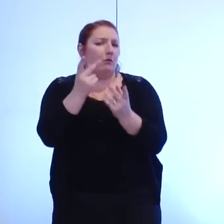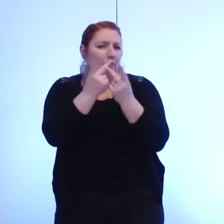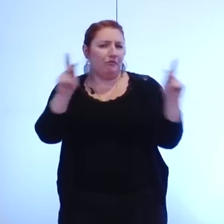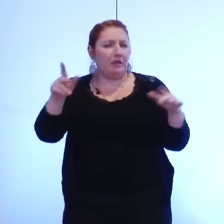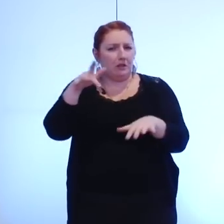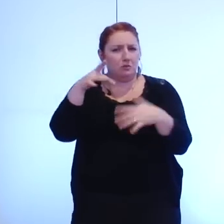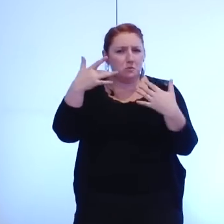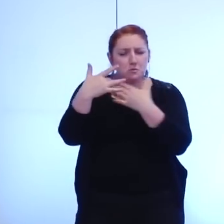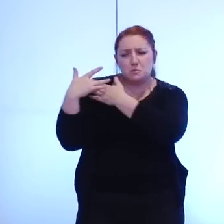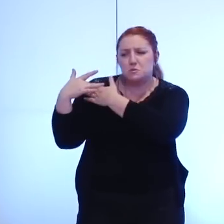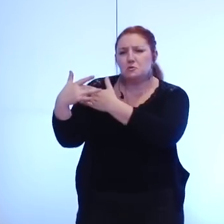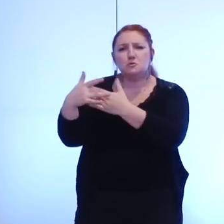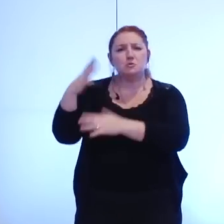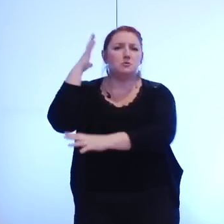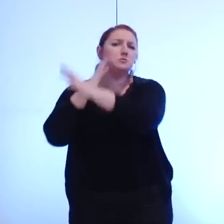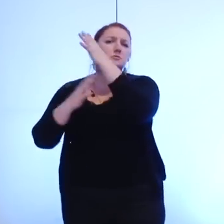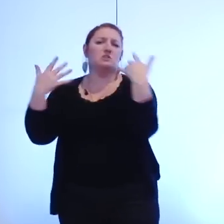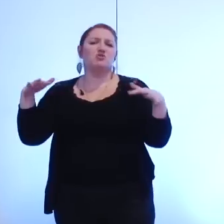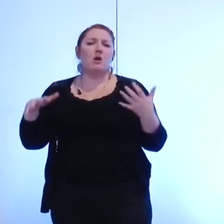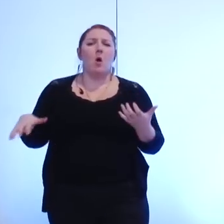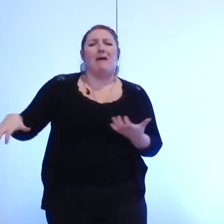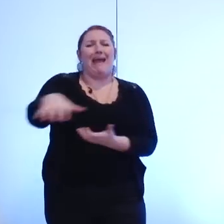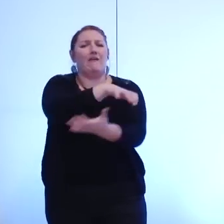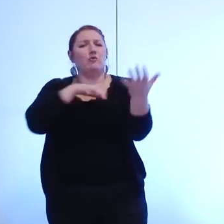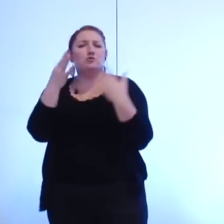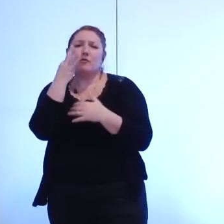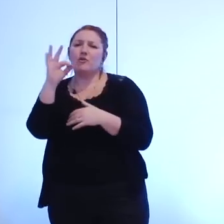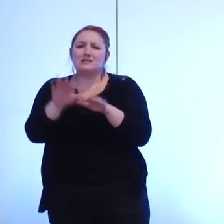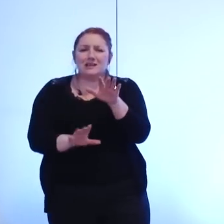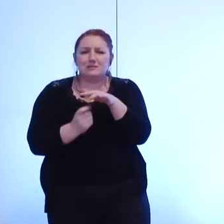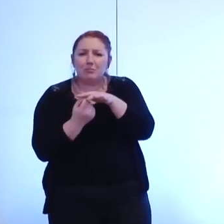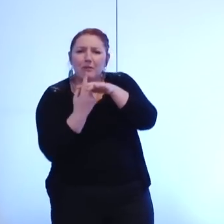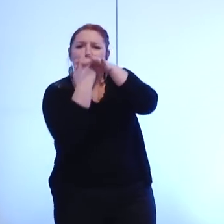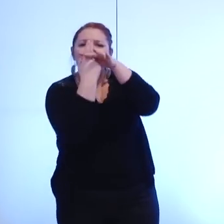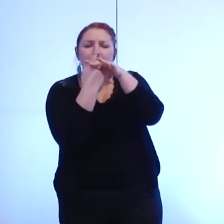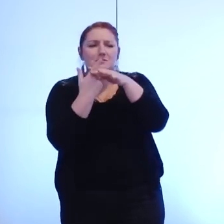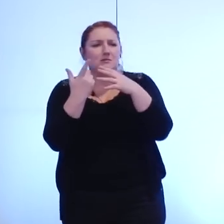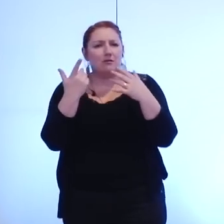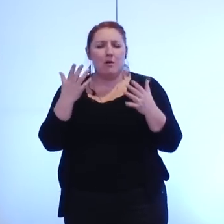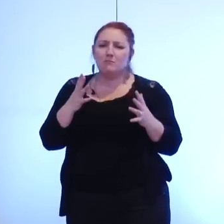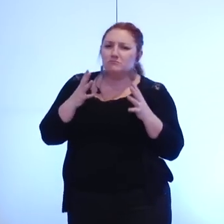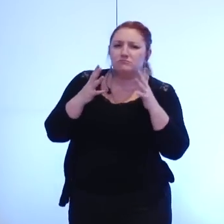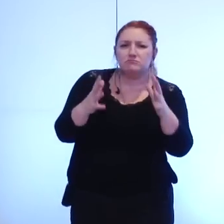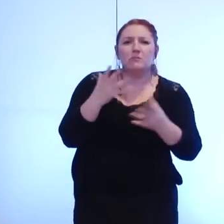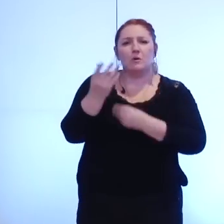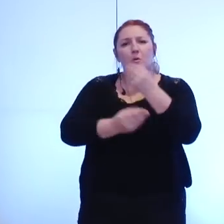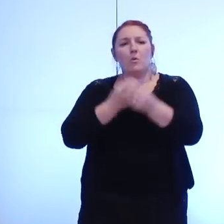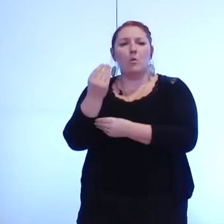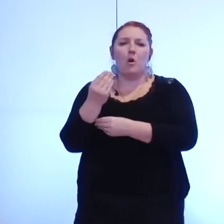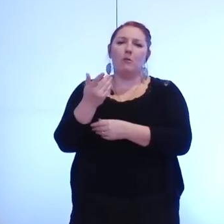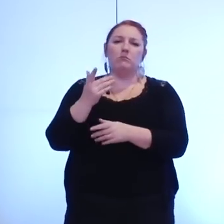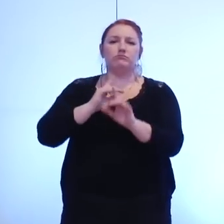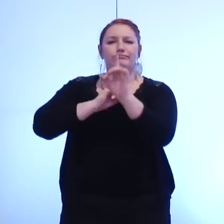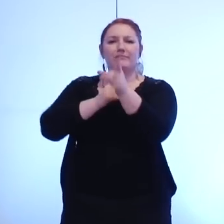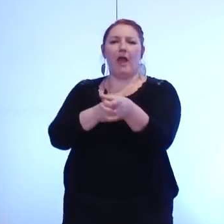pour son indépendance d'esprit aux prémices de la révolution française ou sous l'occupation mais aujourd'hui Grenoble se rue à la servitude